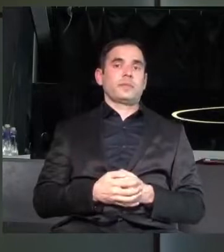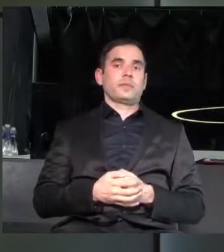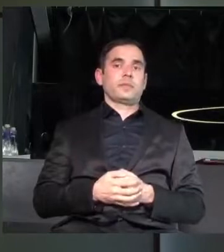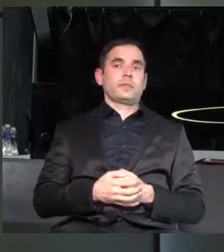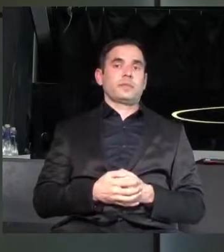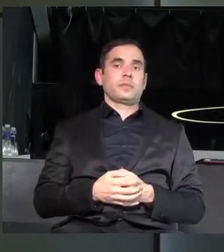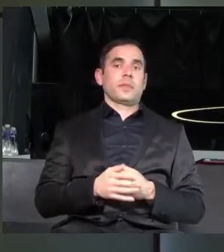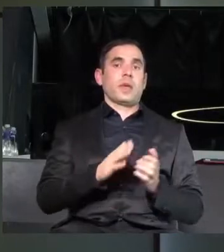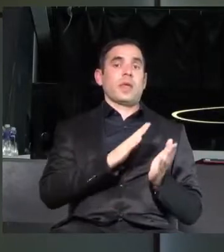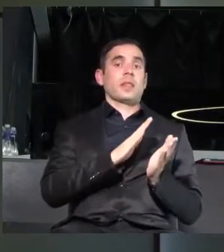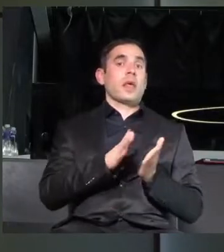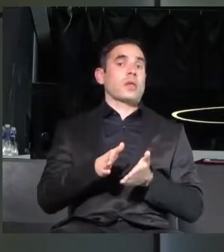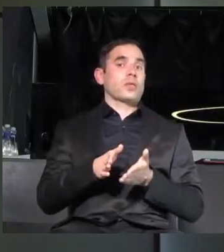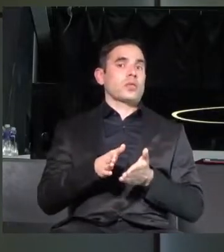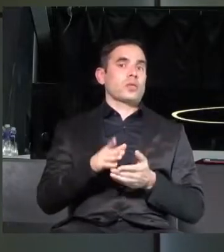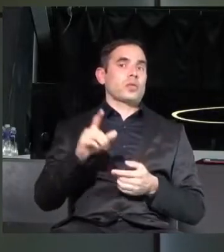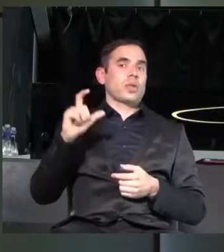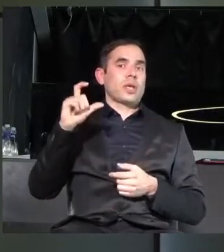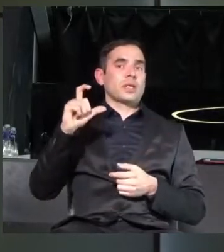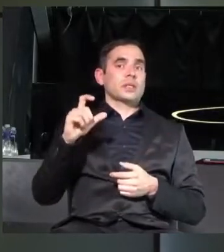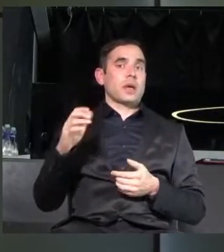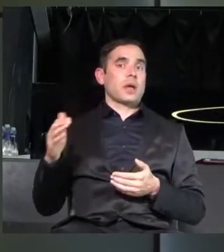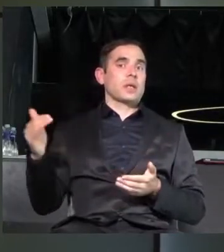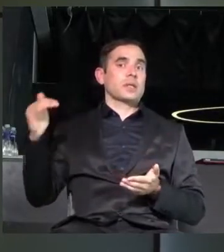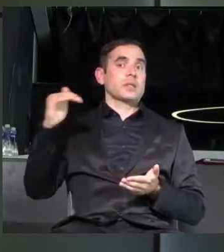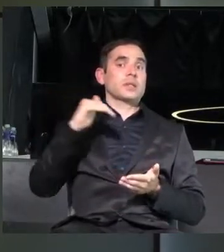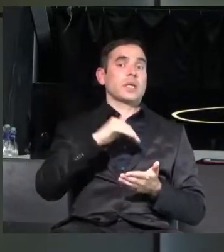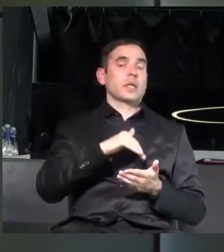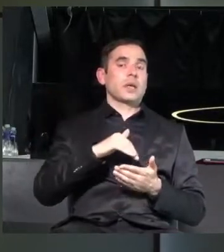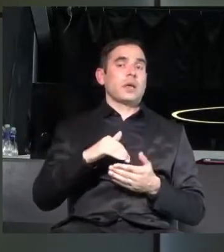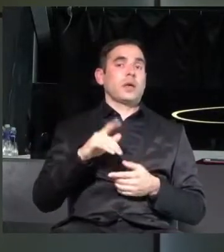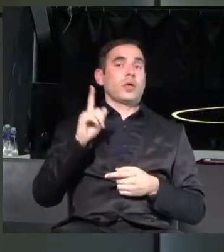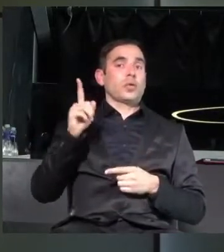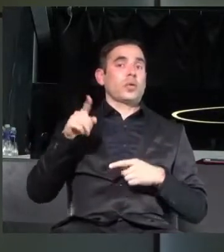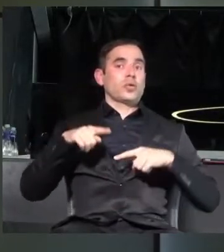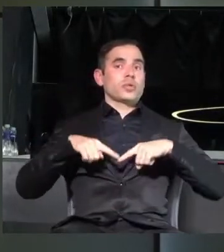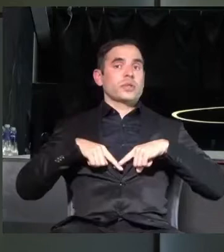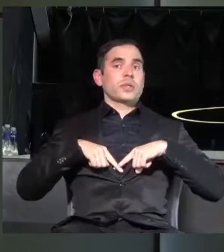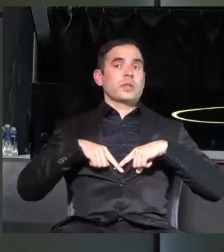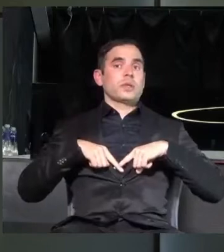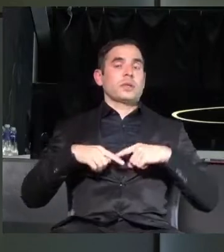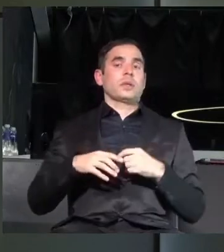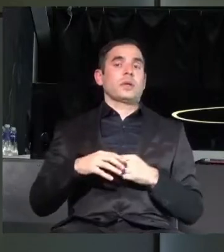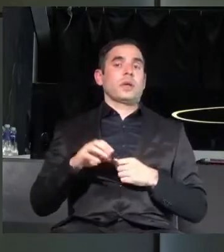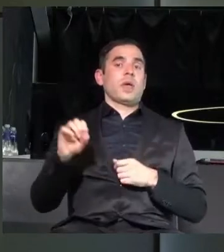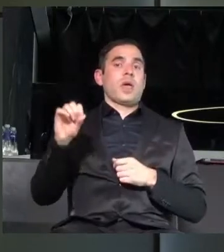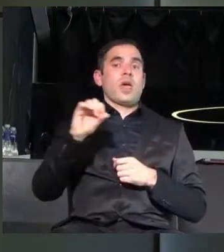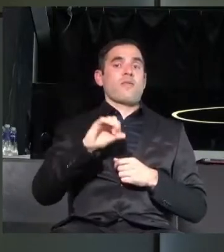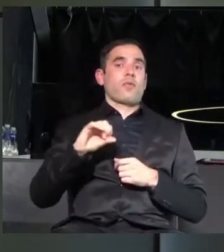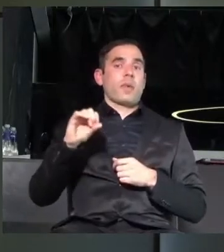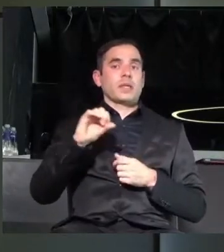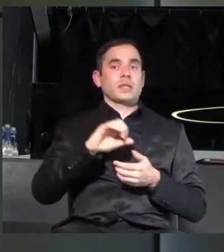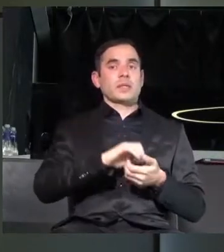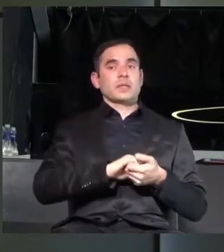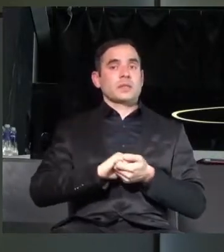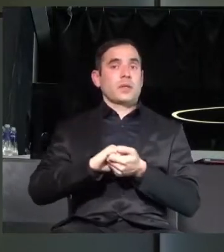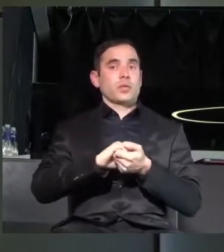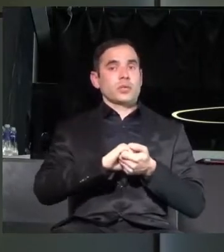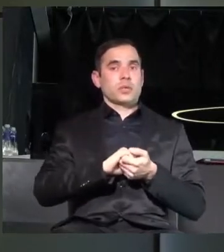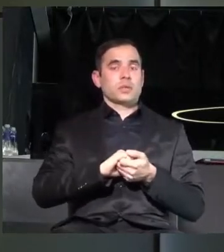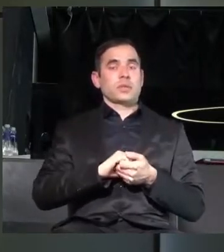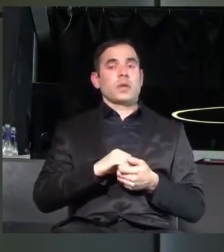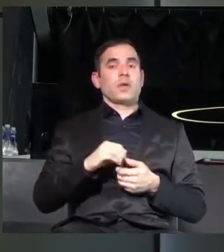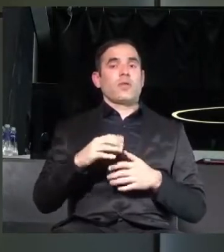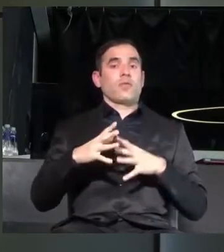Делото на Сара стигна до Съда на Европейския съюз. До голям